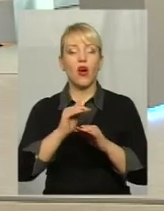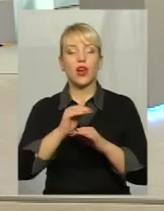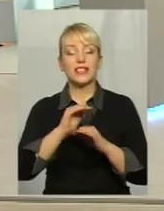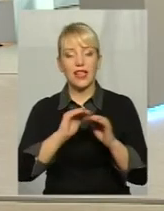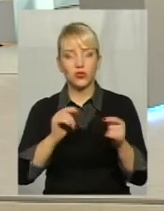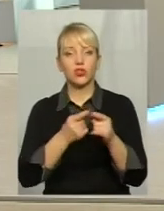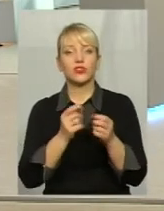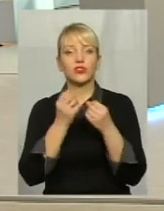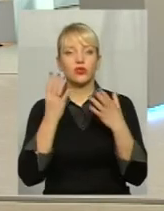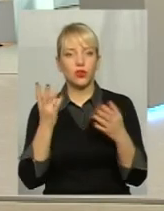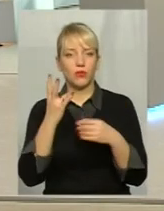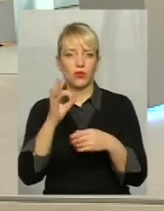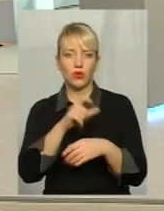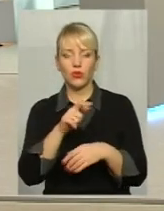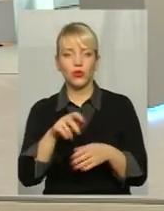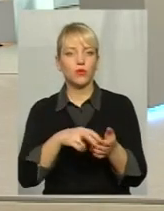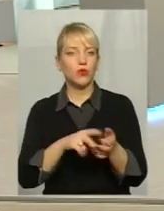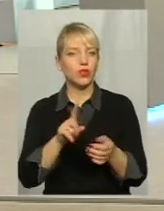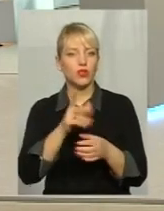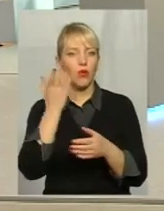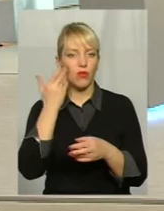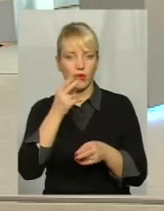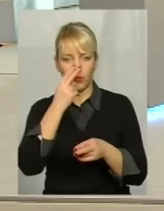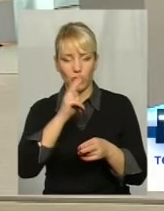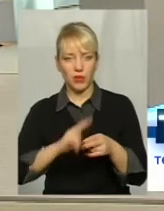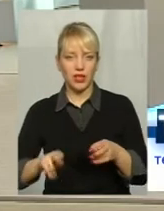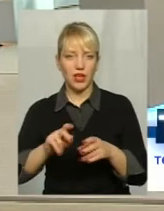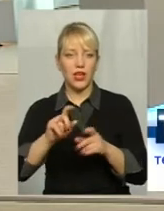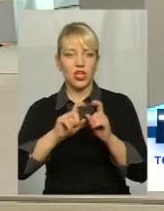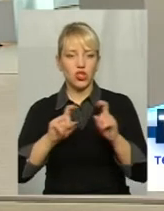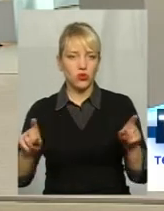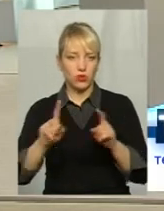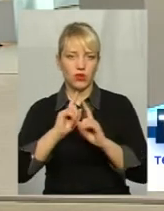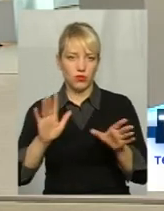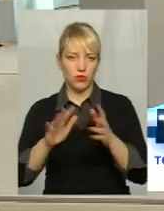часто люди бояться, що коли не стане школи, не стане села